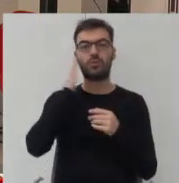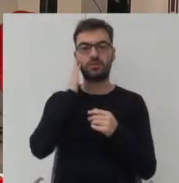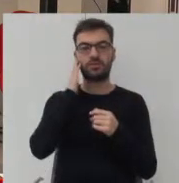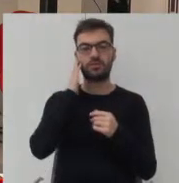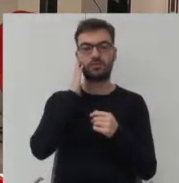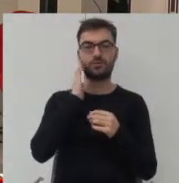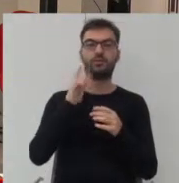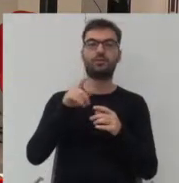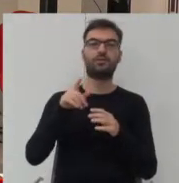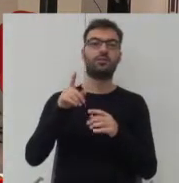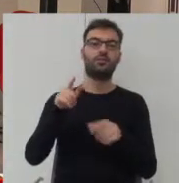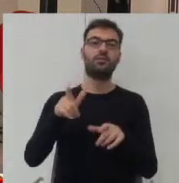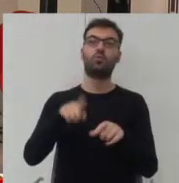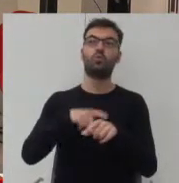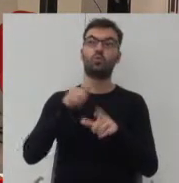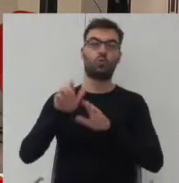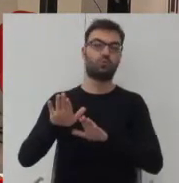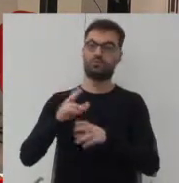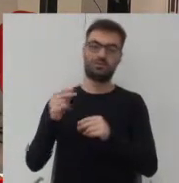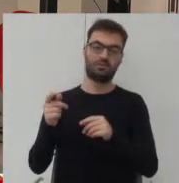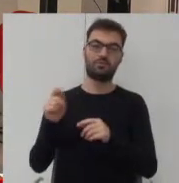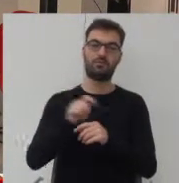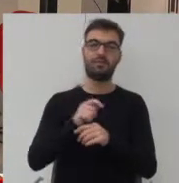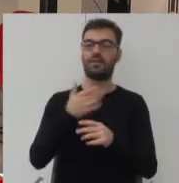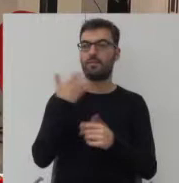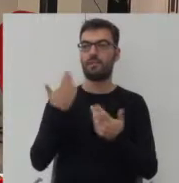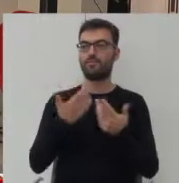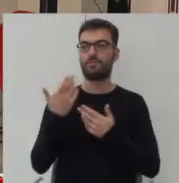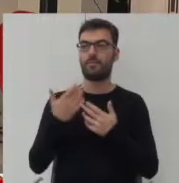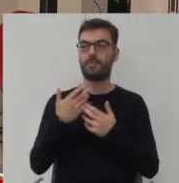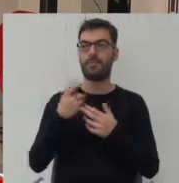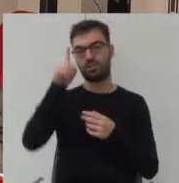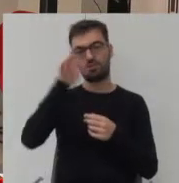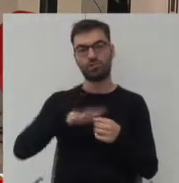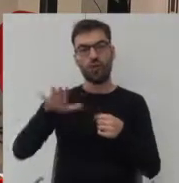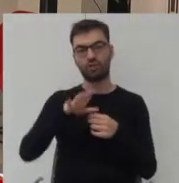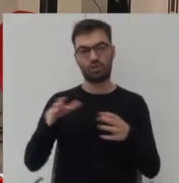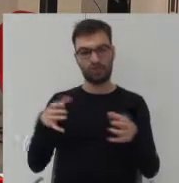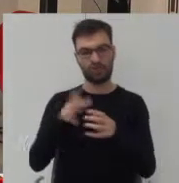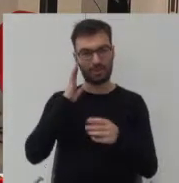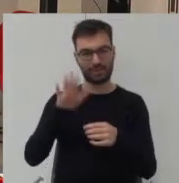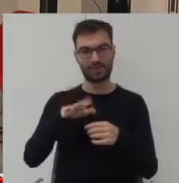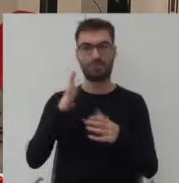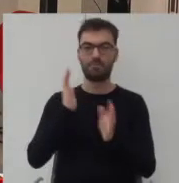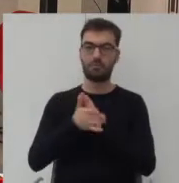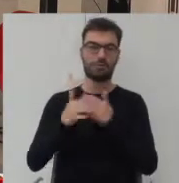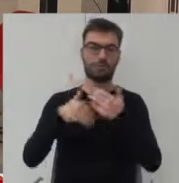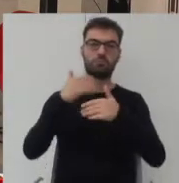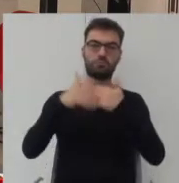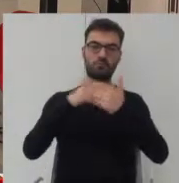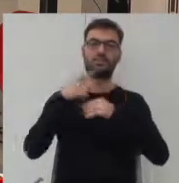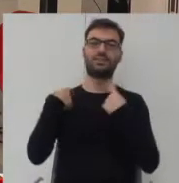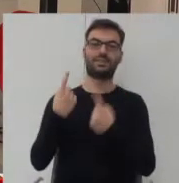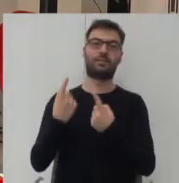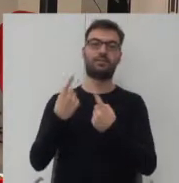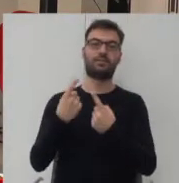mnóstwo dużo czasu i nie są jakby te społeczności, które tam mieszkają, po pewnym czasie zaczęły same